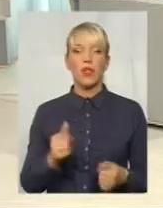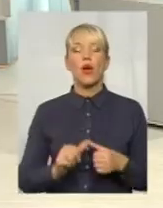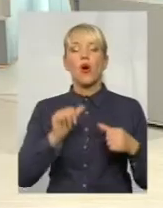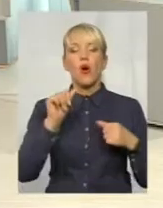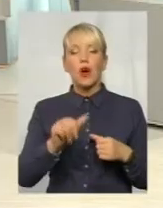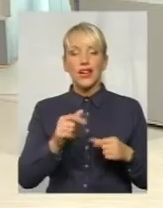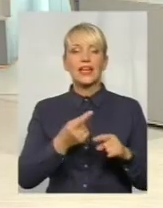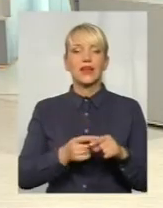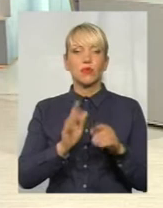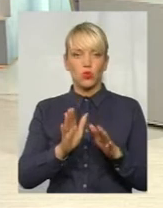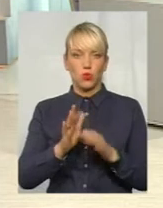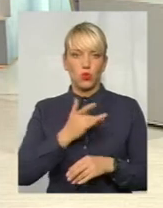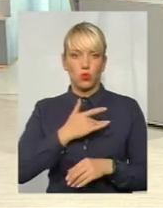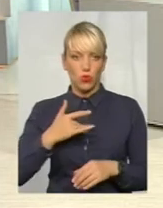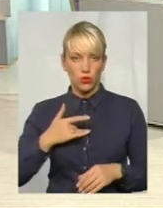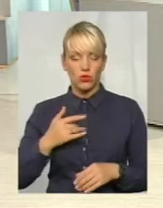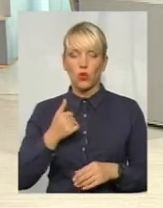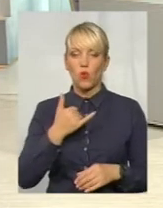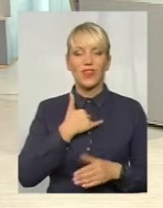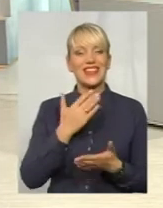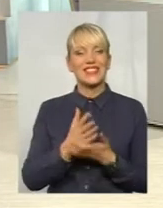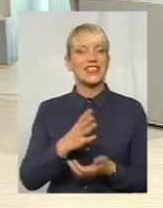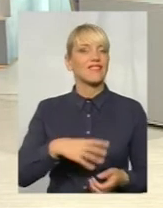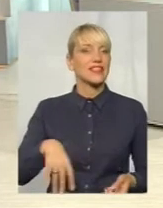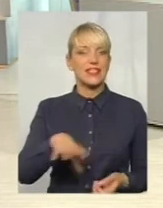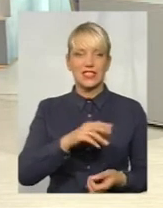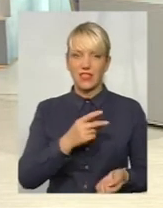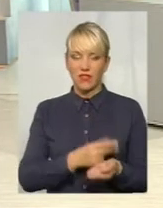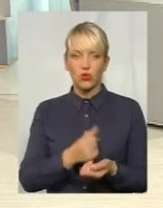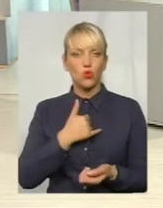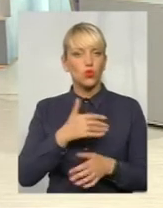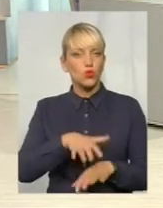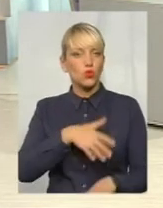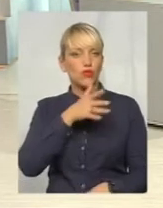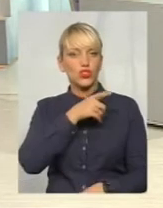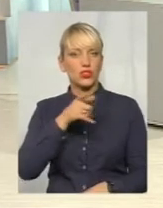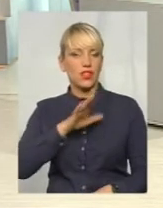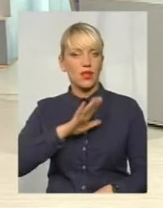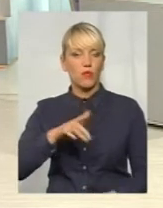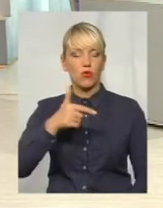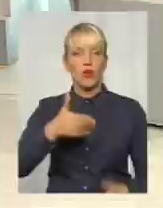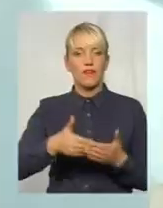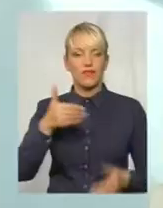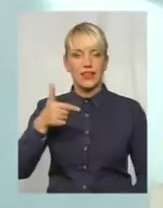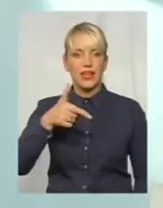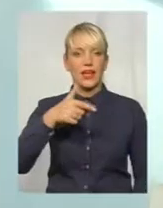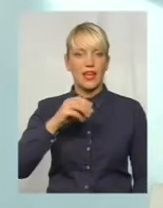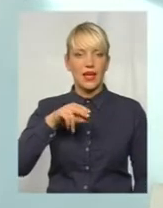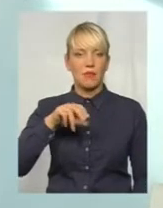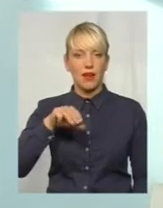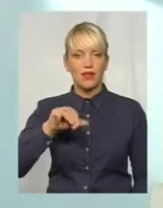теперішній час ми маємо всі вакцини. У нас в продовжений час була відсутня вакцина від гепатиту B, але ми її отримали